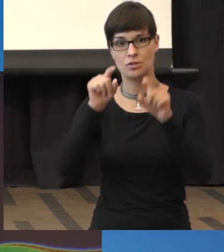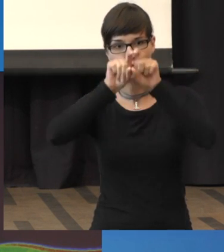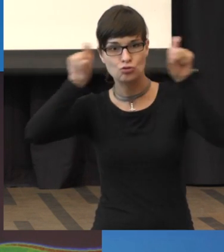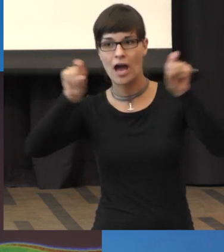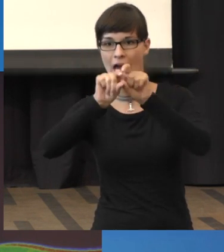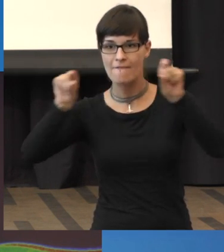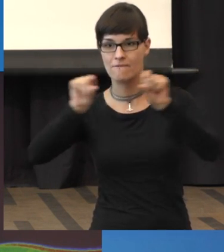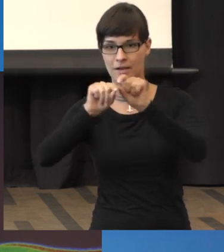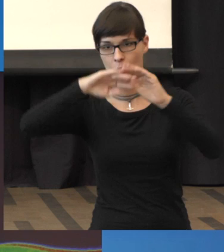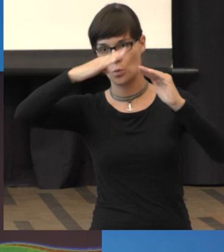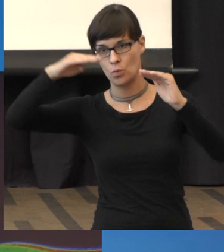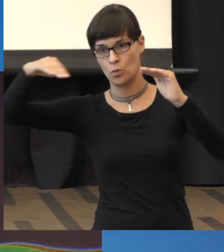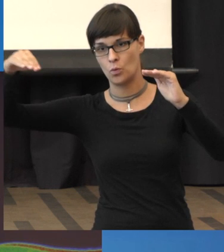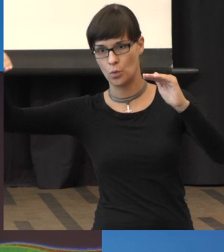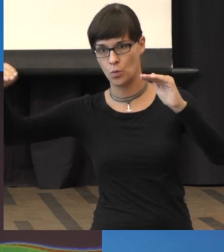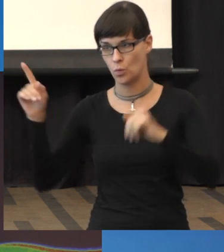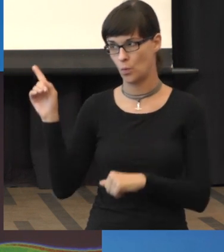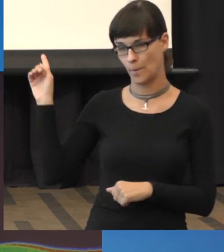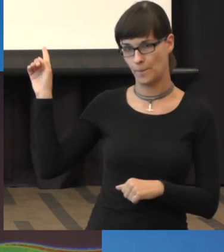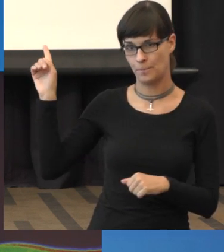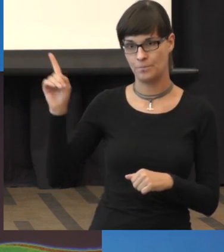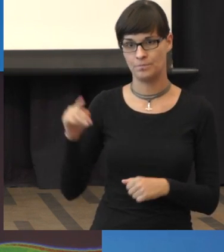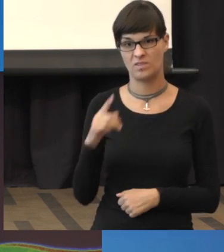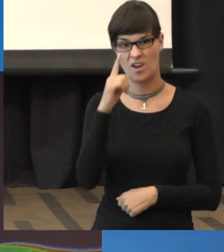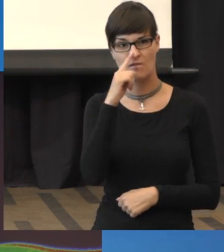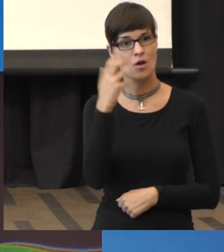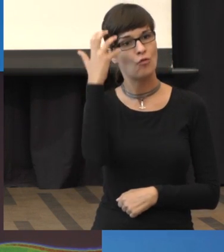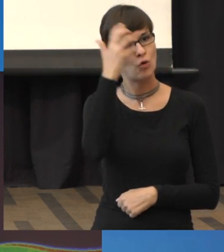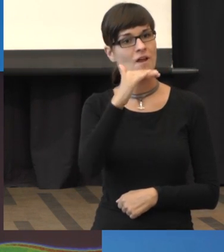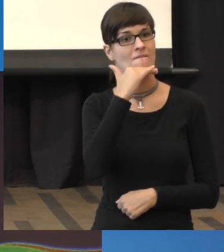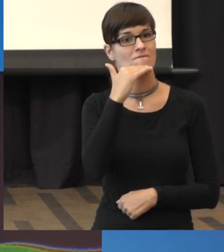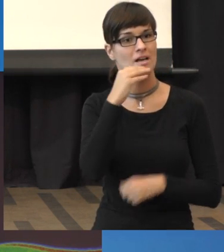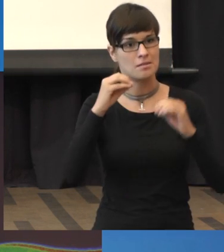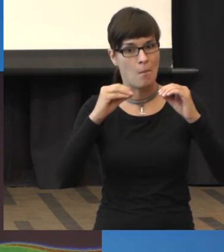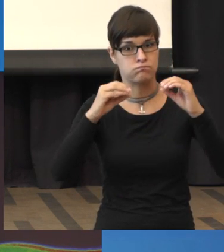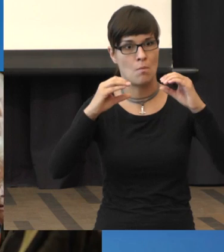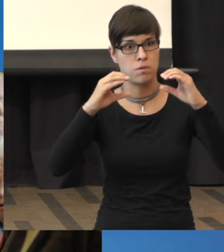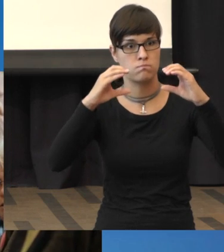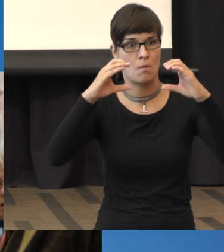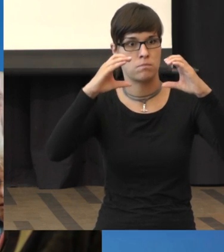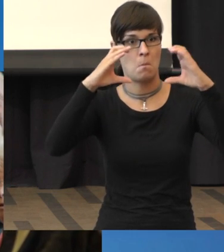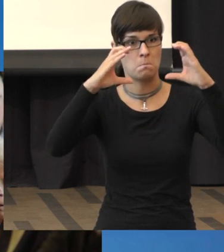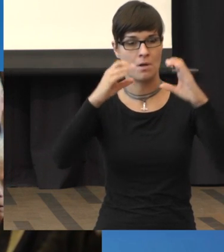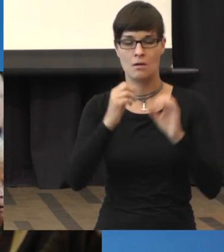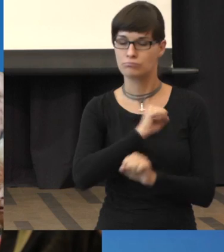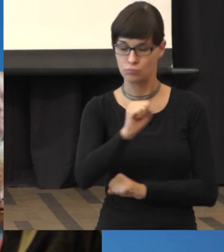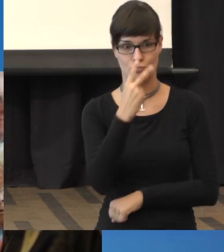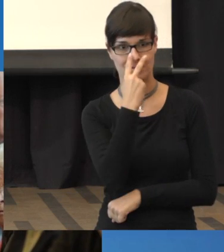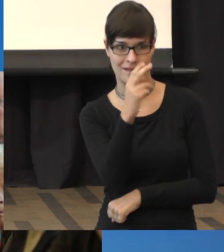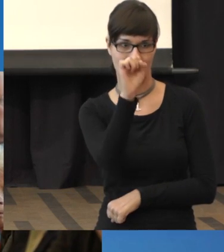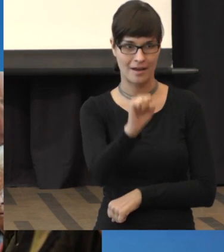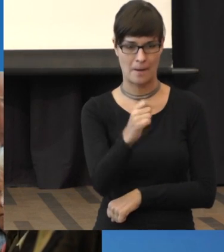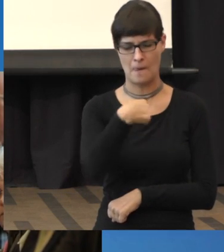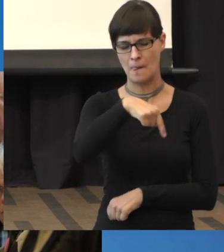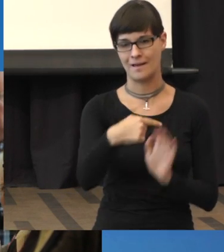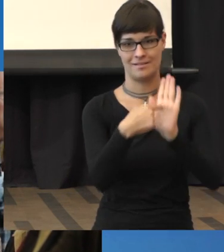Und dann können Sie sich vorstellen, wenn sich jetzt hier Wasser ansammelt, dann kann man das wunderbar sehen. Das zeige ich Ihnen gleich. Ich